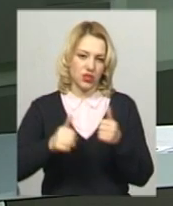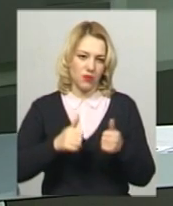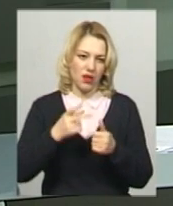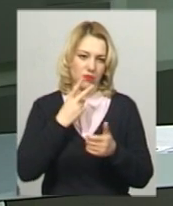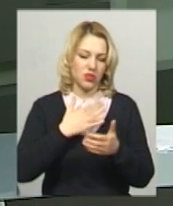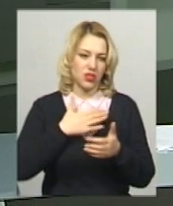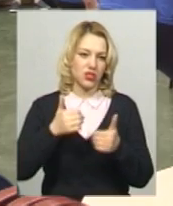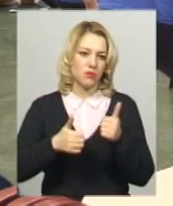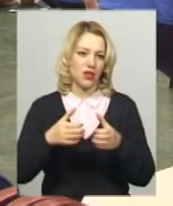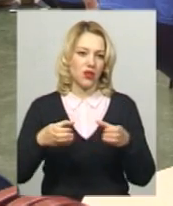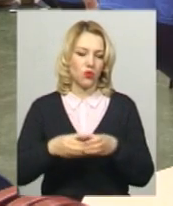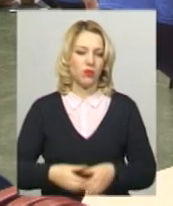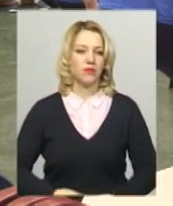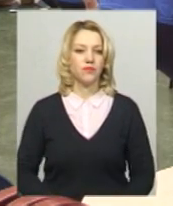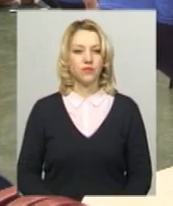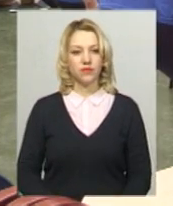група.